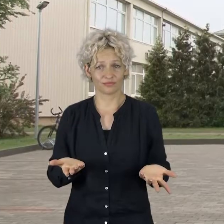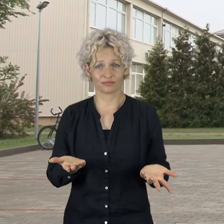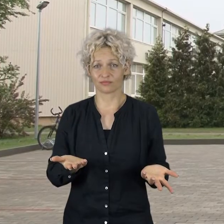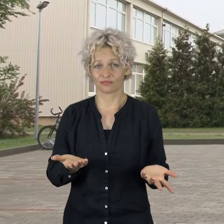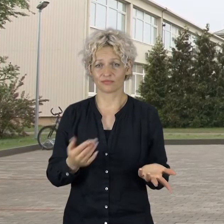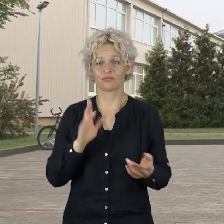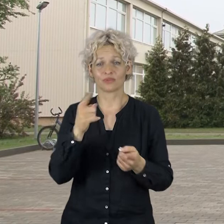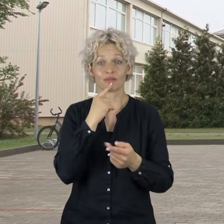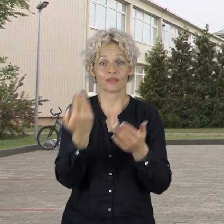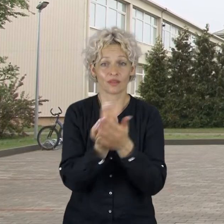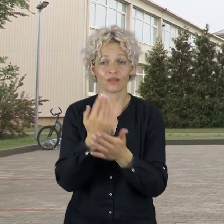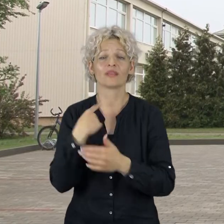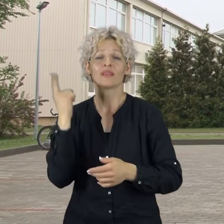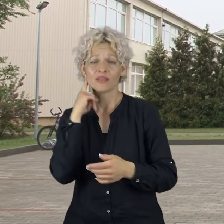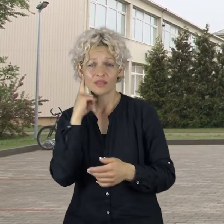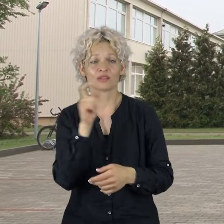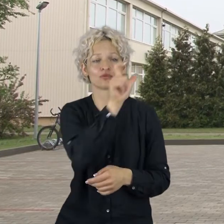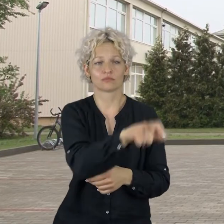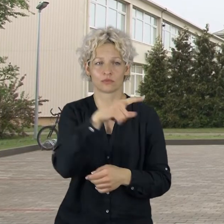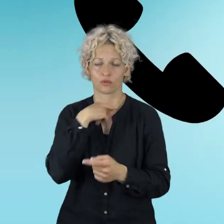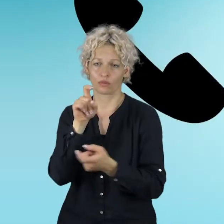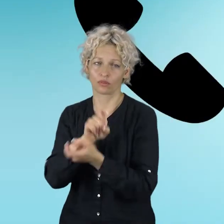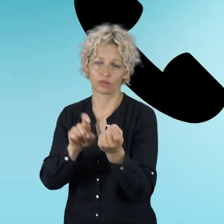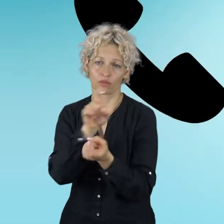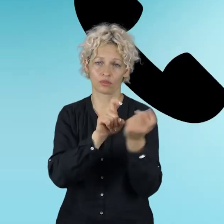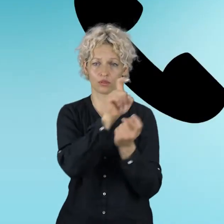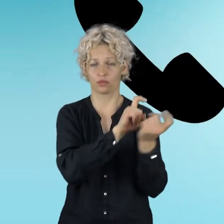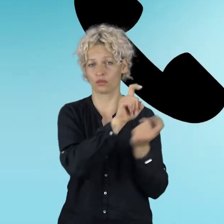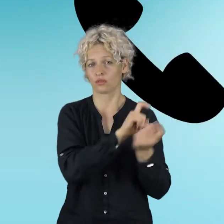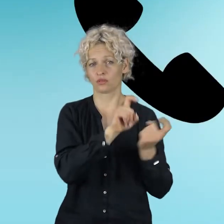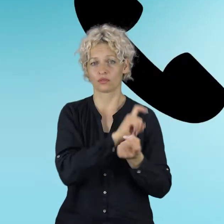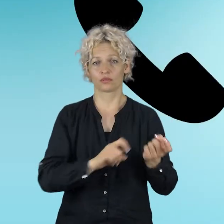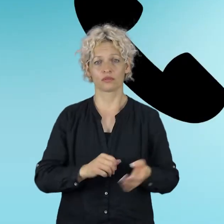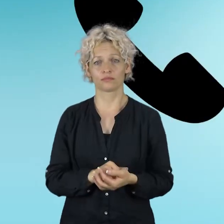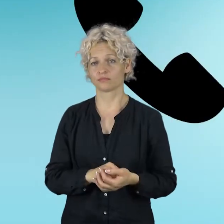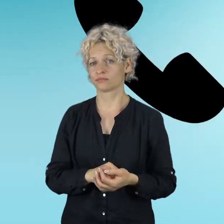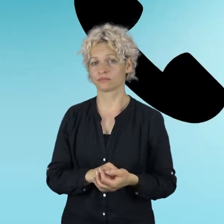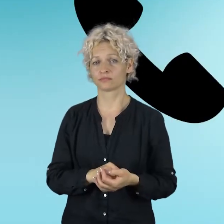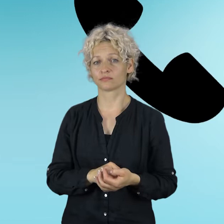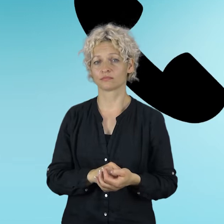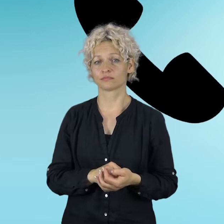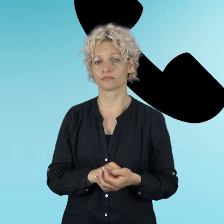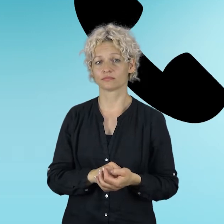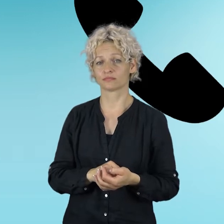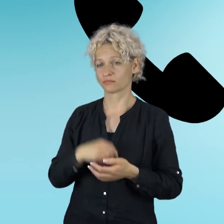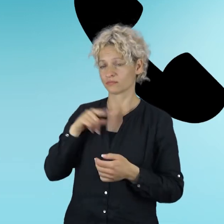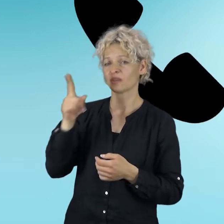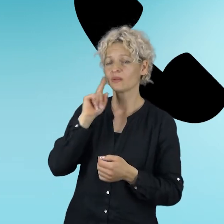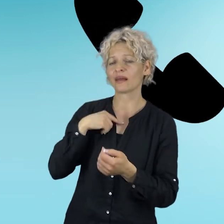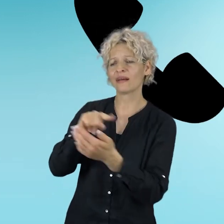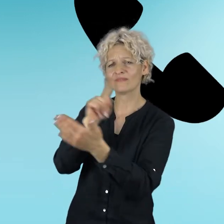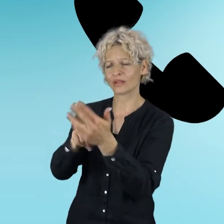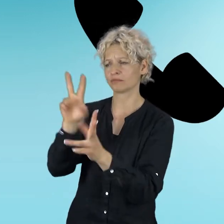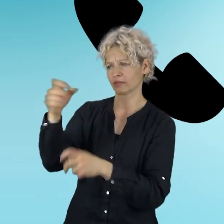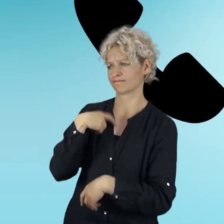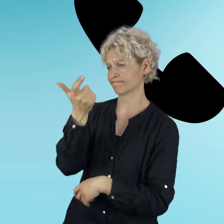įvairių susitikimų ir atsitiktinių pokalbių metu. Tai čia didžiuklius prasomas, ar tai bus prijungimas, ar tai bus